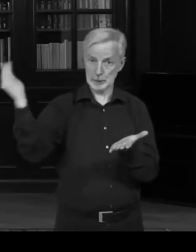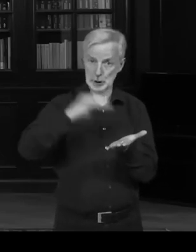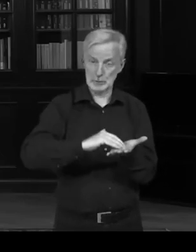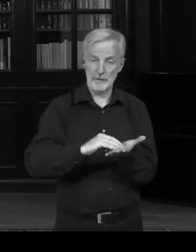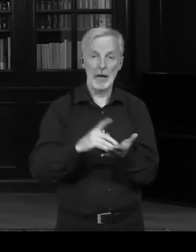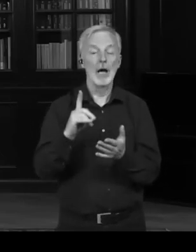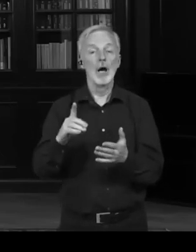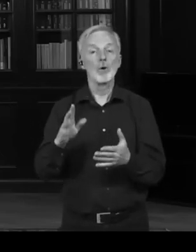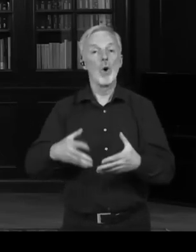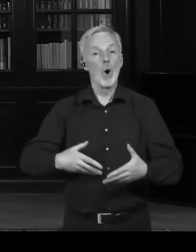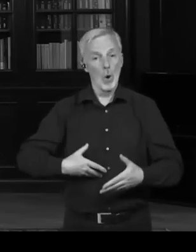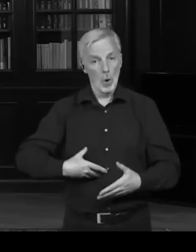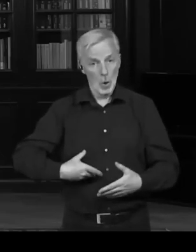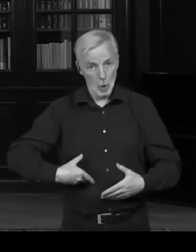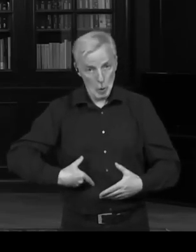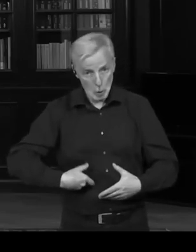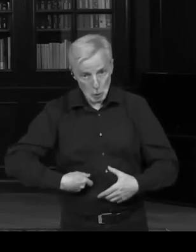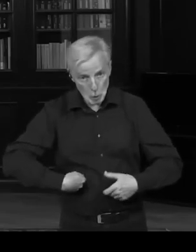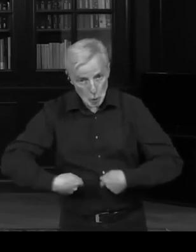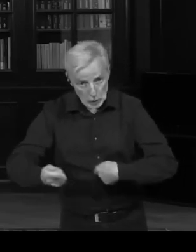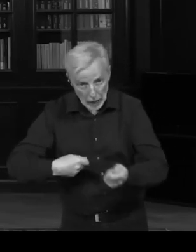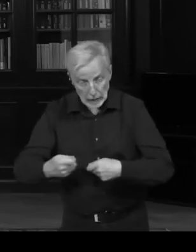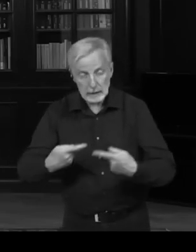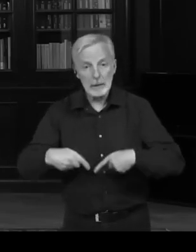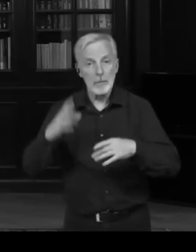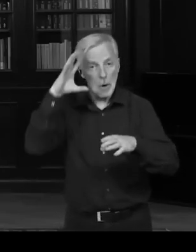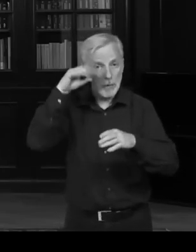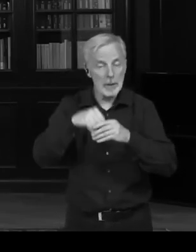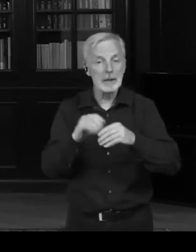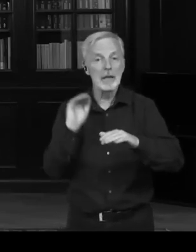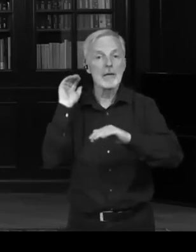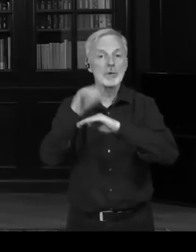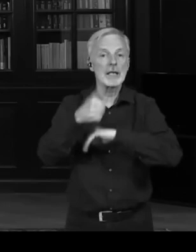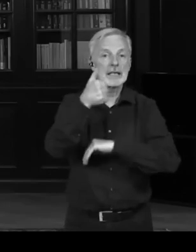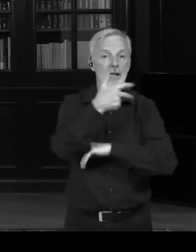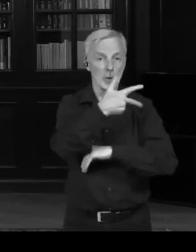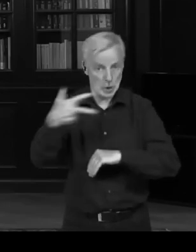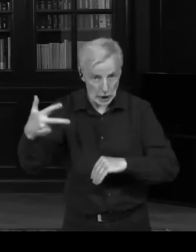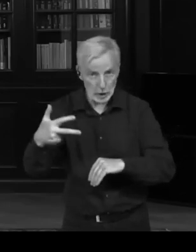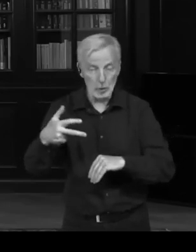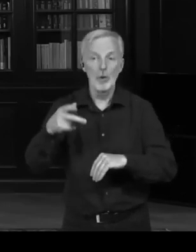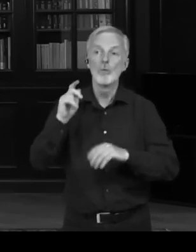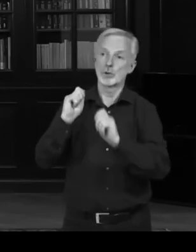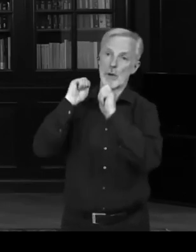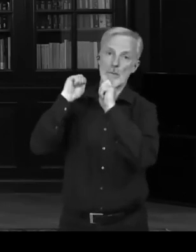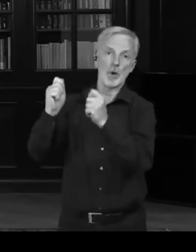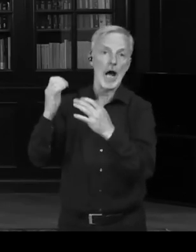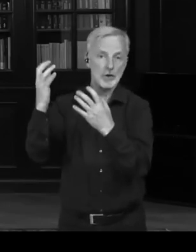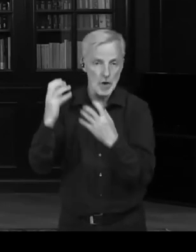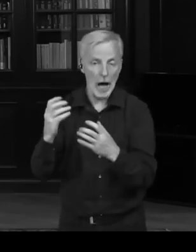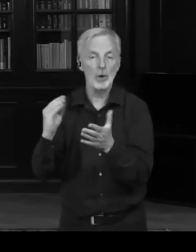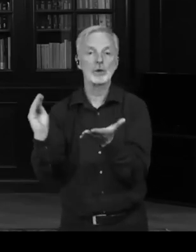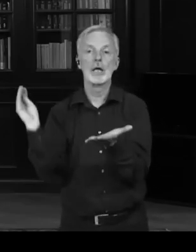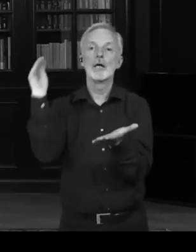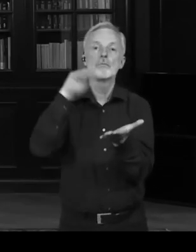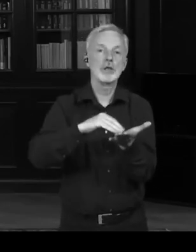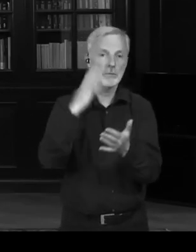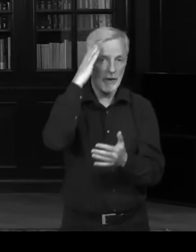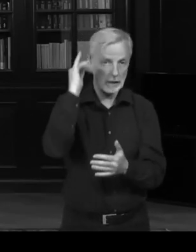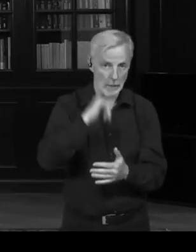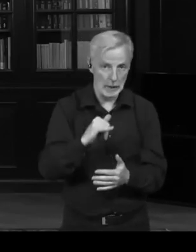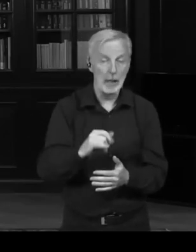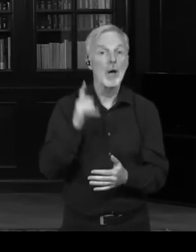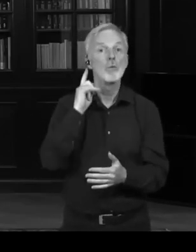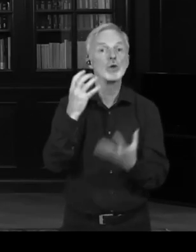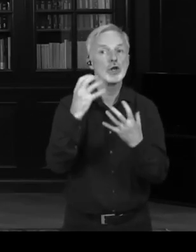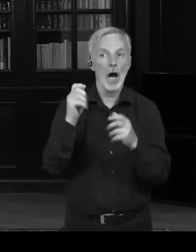radši na bohově, tady jsme té atomovky a máme klid. Jako za mě prostě Fialka, jeho projev, absurdita, to ve škodce si